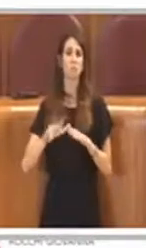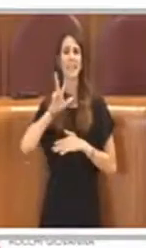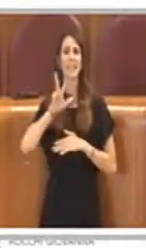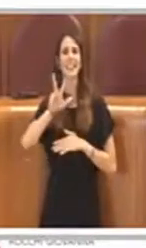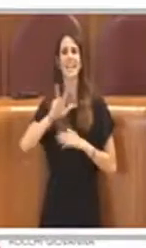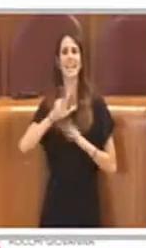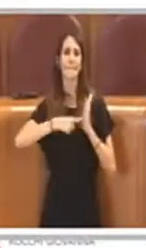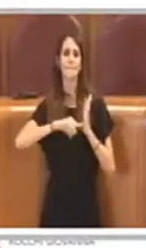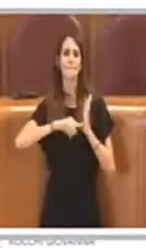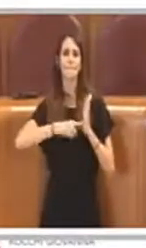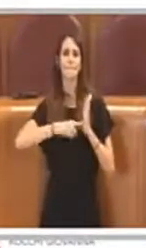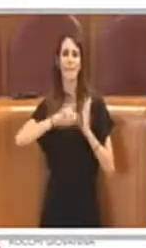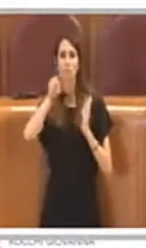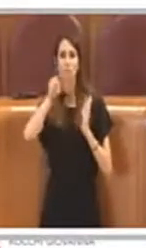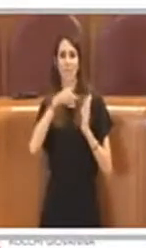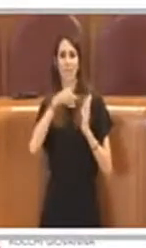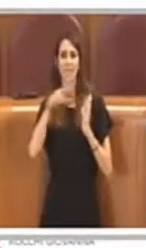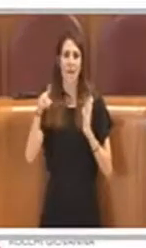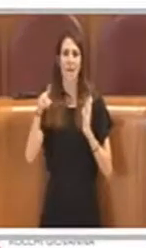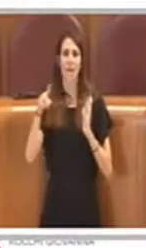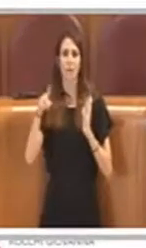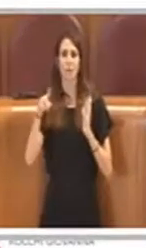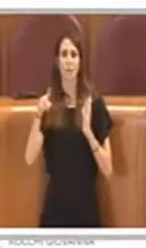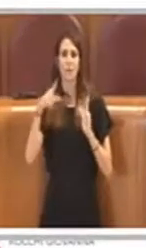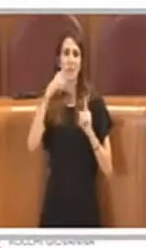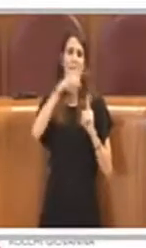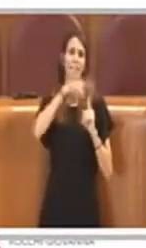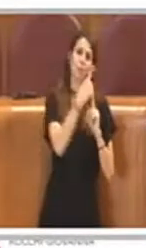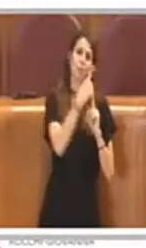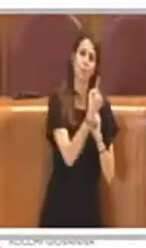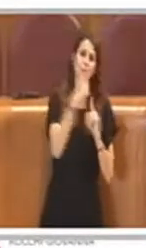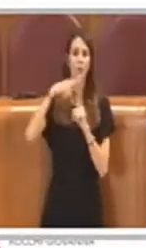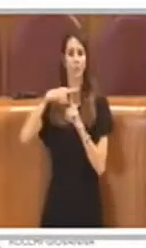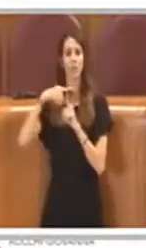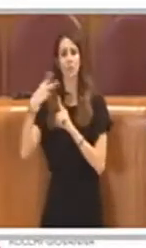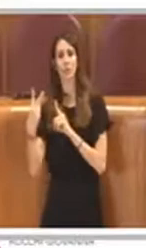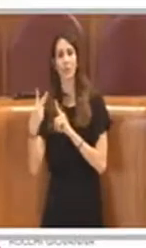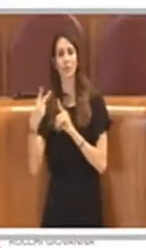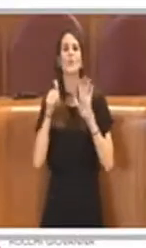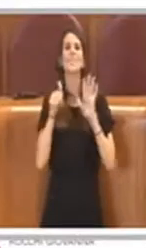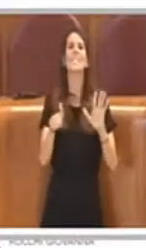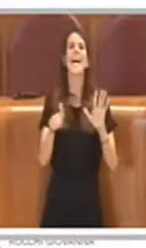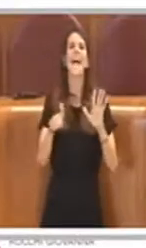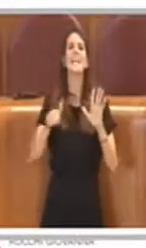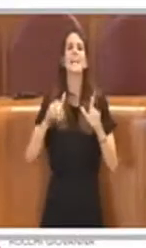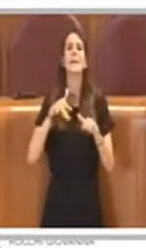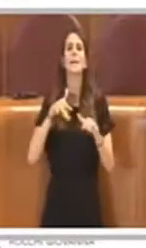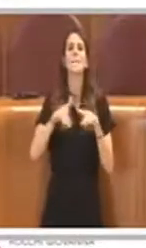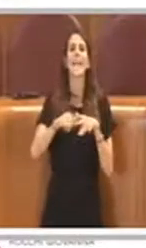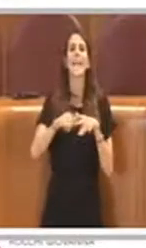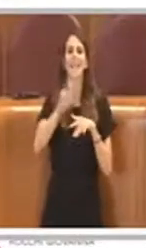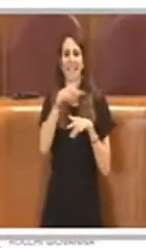milioni, su circa, tra titolo primo e titolo secondo, 6 miliardi di bilancio di